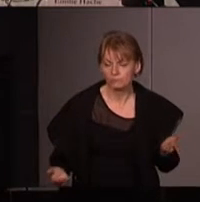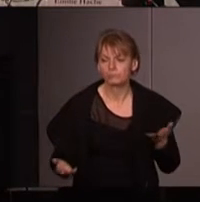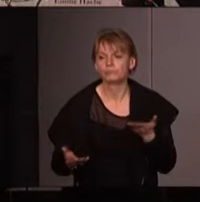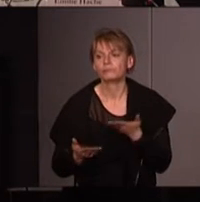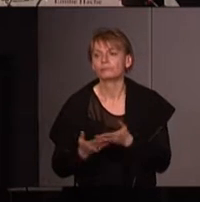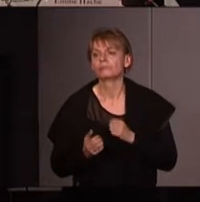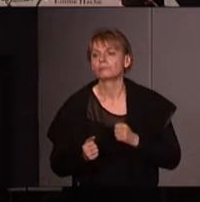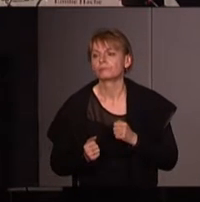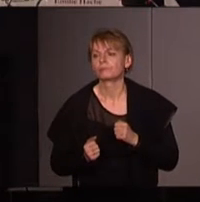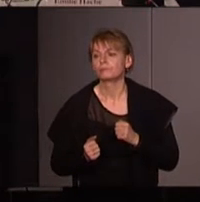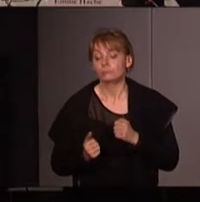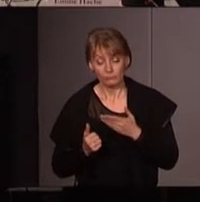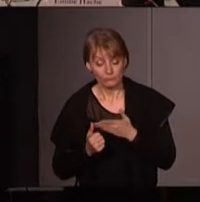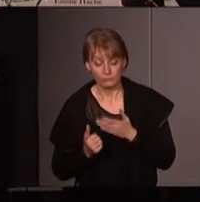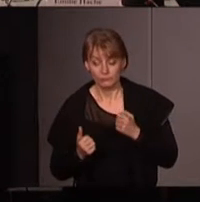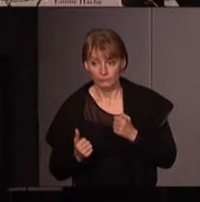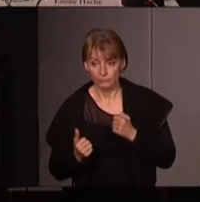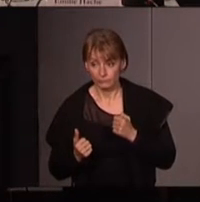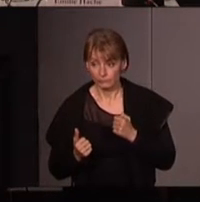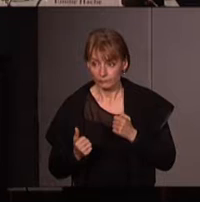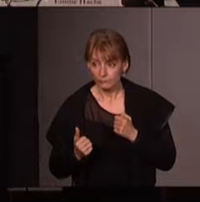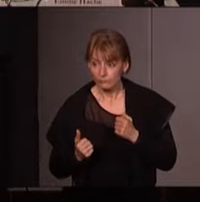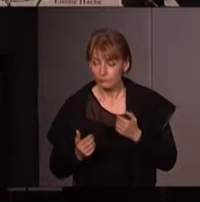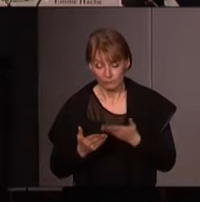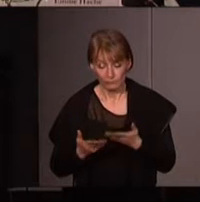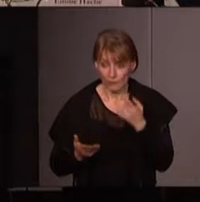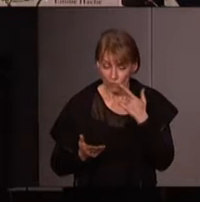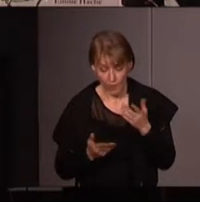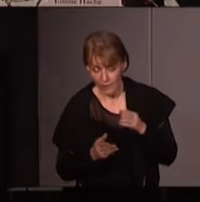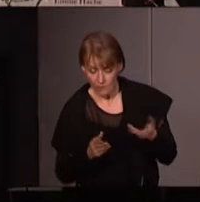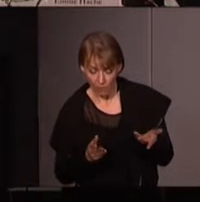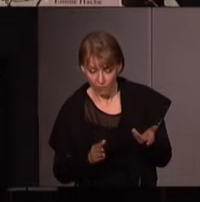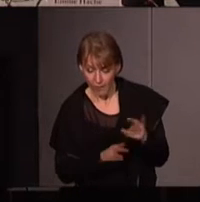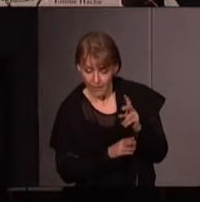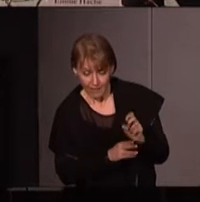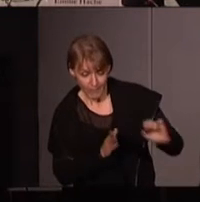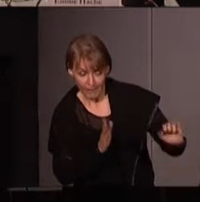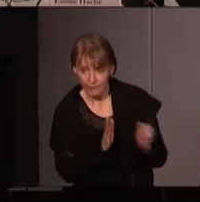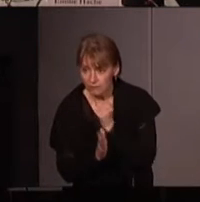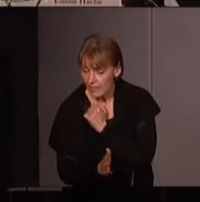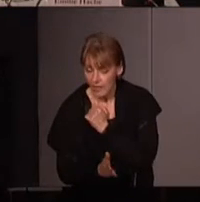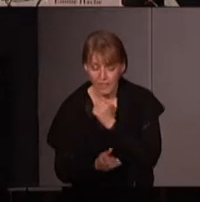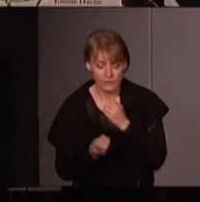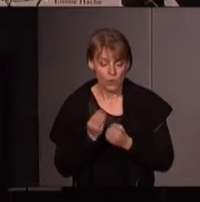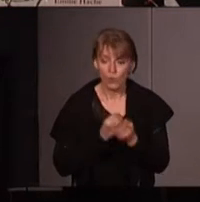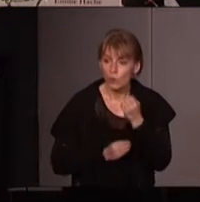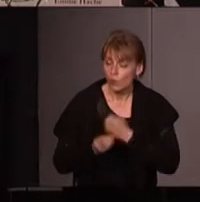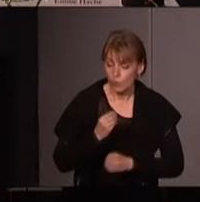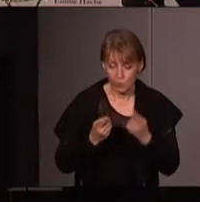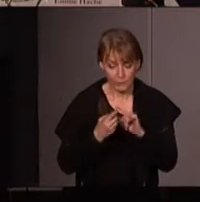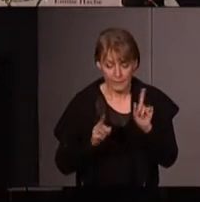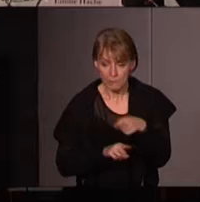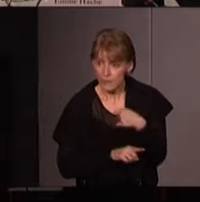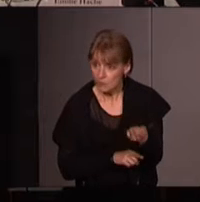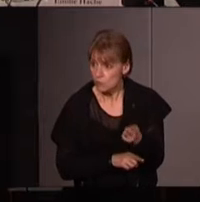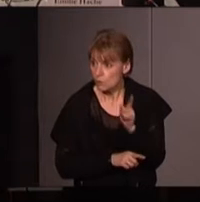et par rapport à ces ravages écologiques alliance par rapport à la nature mais